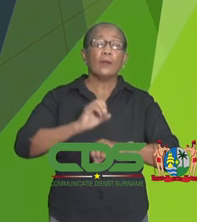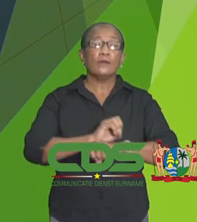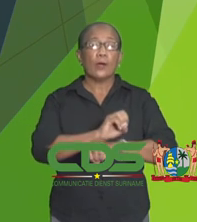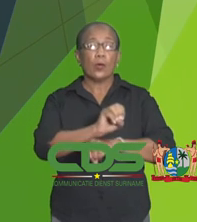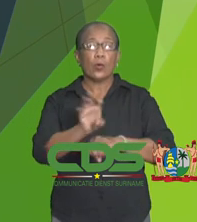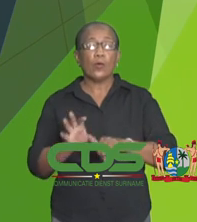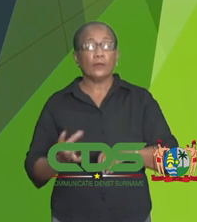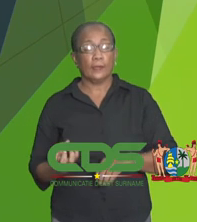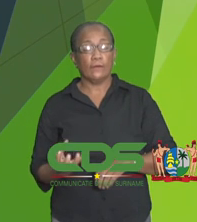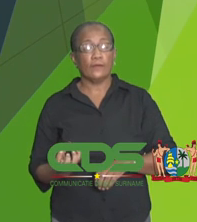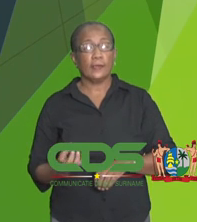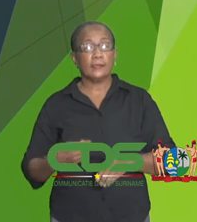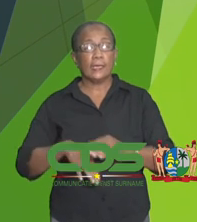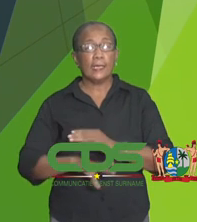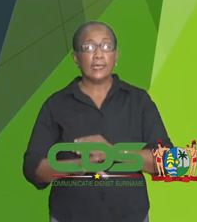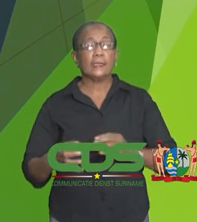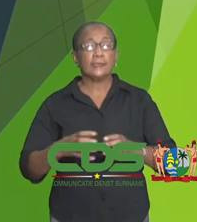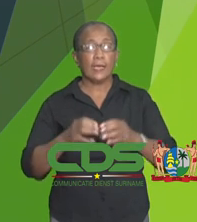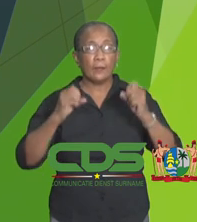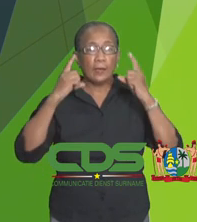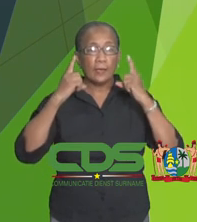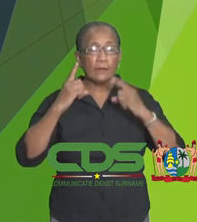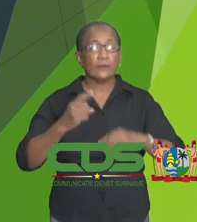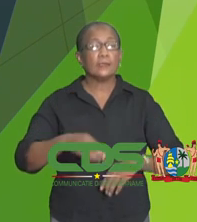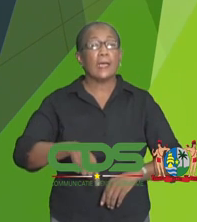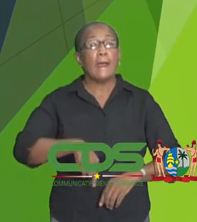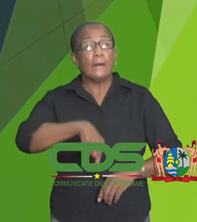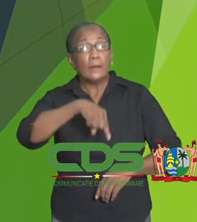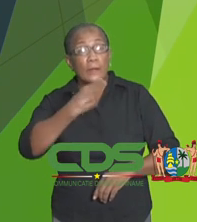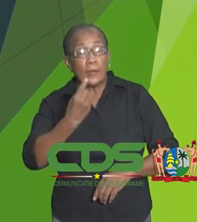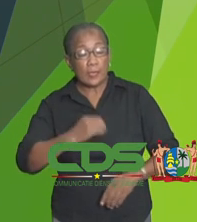de samenleving zullen ook meer zwangere vrouwen besmet raken.